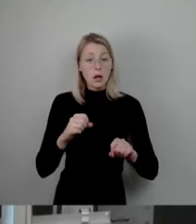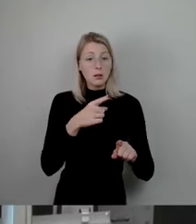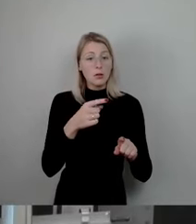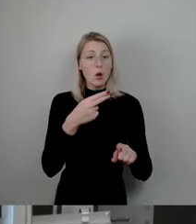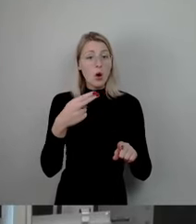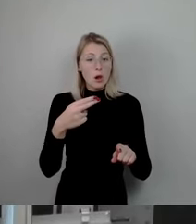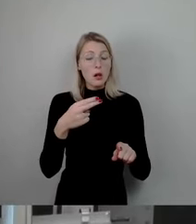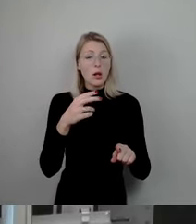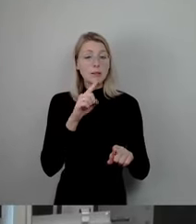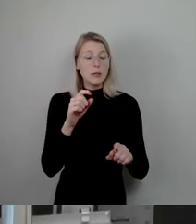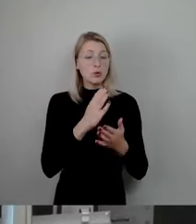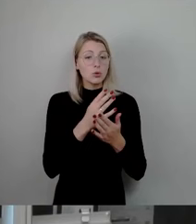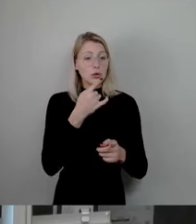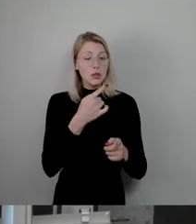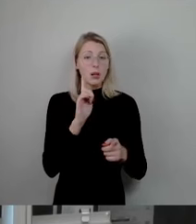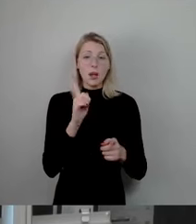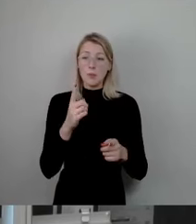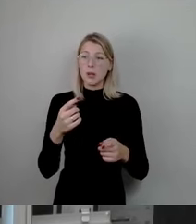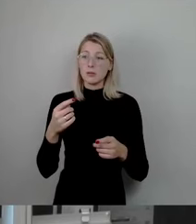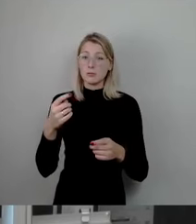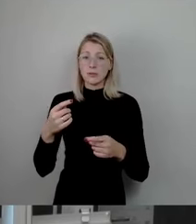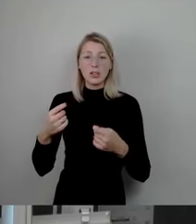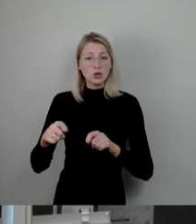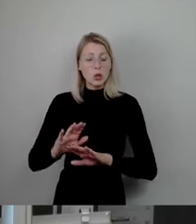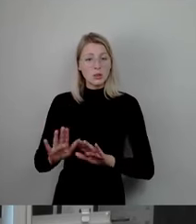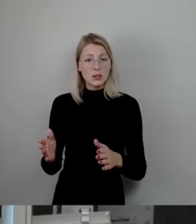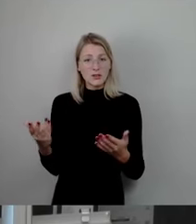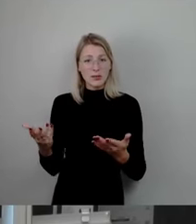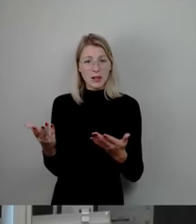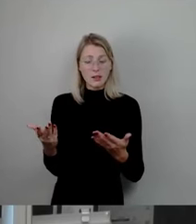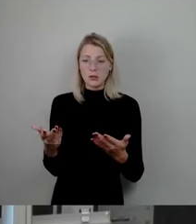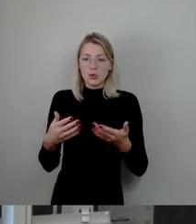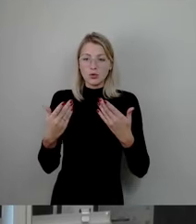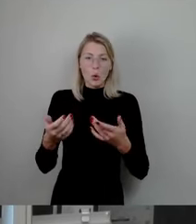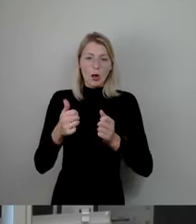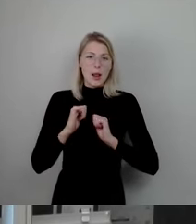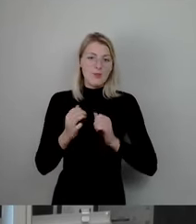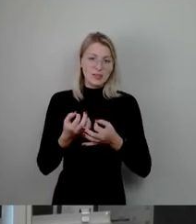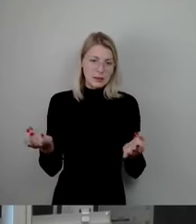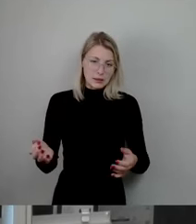der Schluss der ganzen Geschichte hilft uns natürlich nicht weiter. Nee, halt halten.